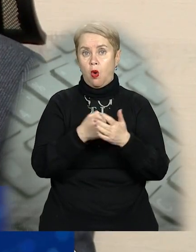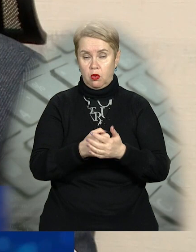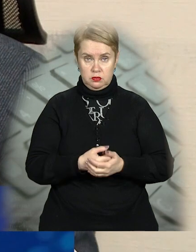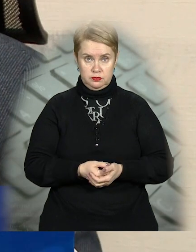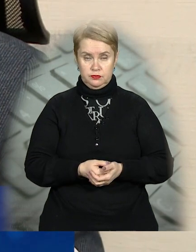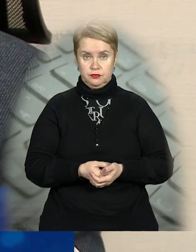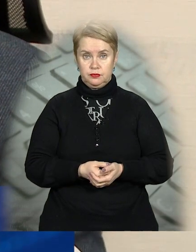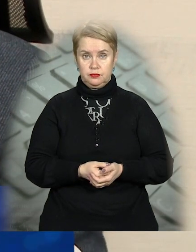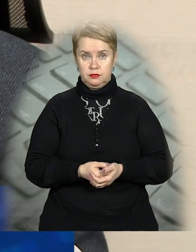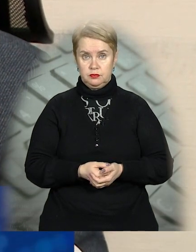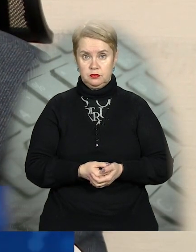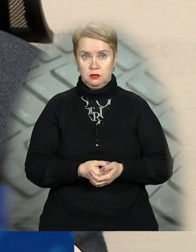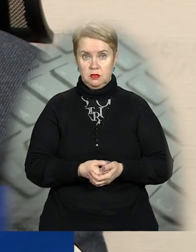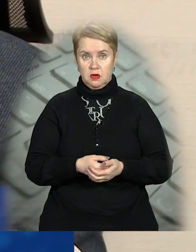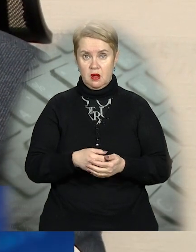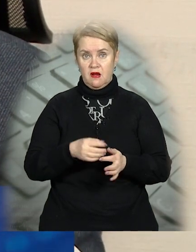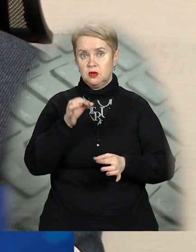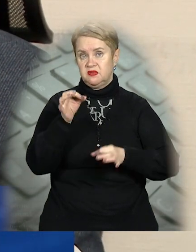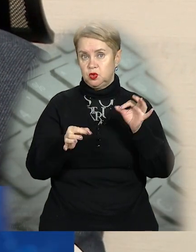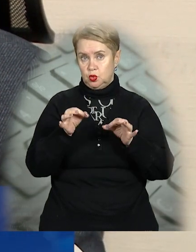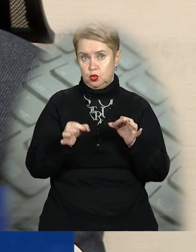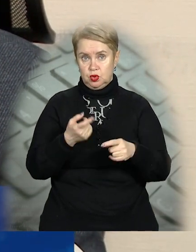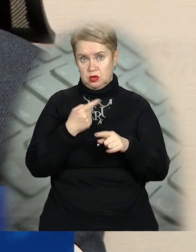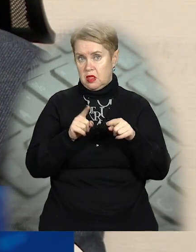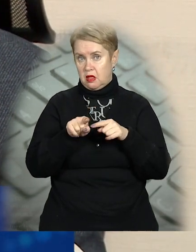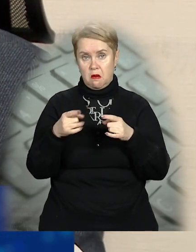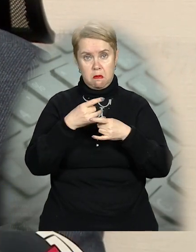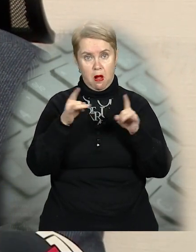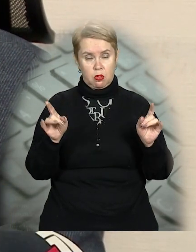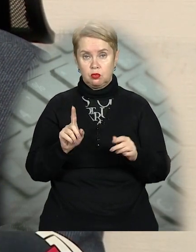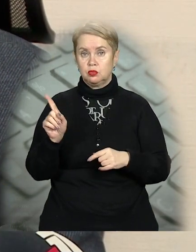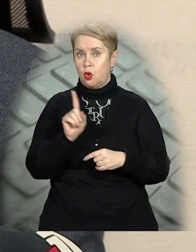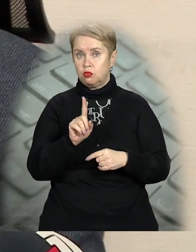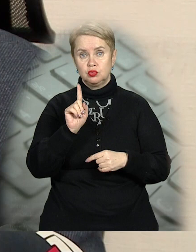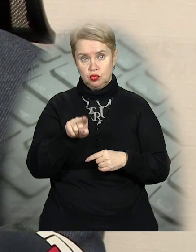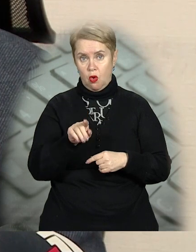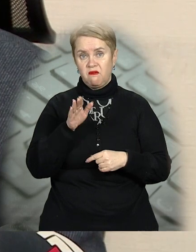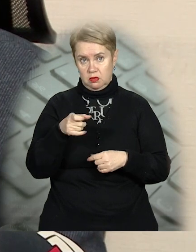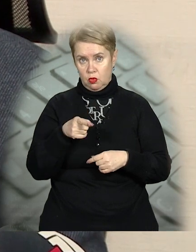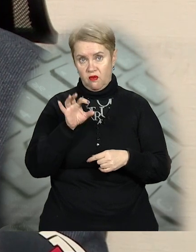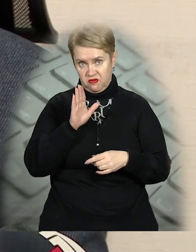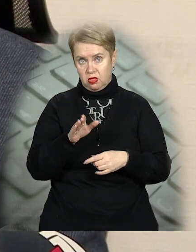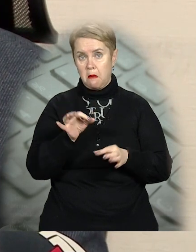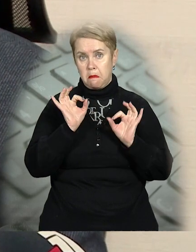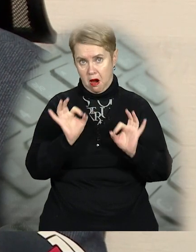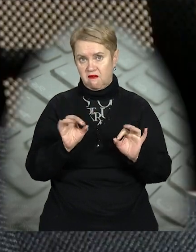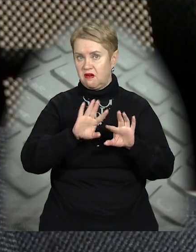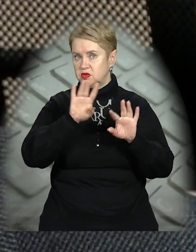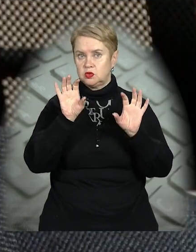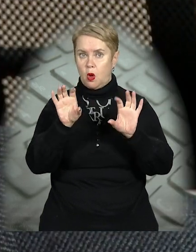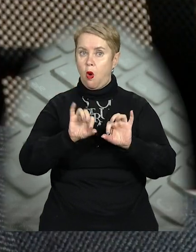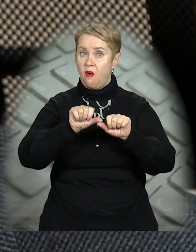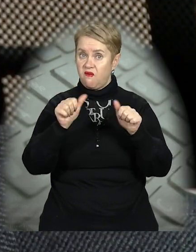відсудження правовласності на цей балкон, тому що він досить таки правильно оформлений.